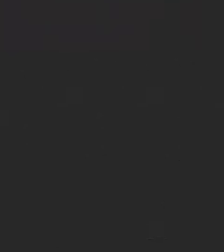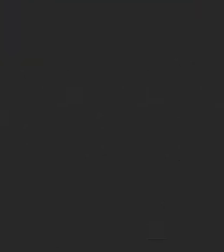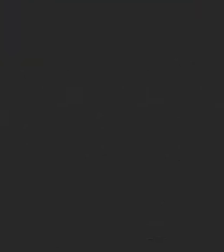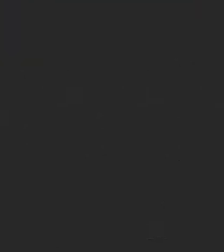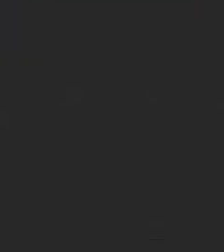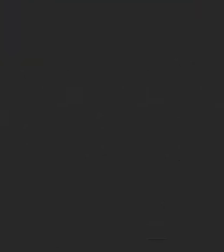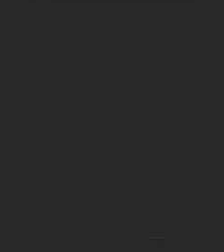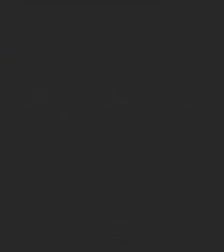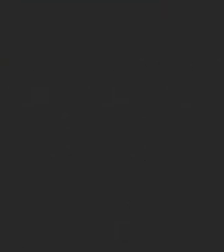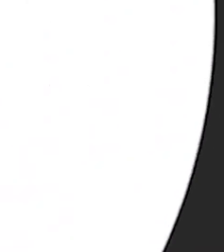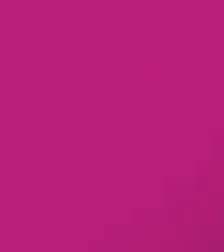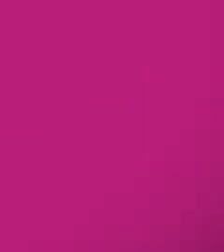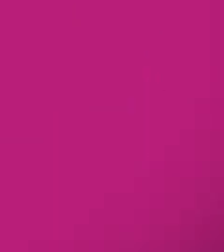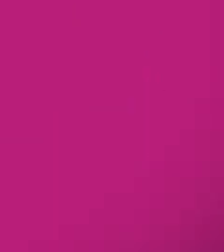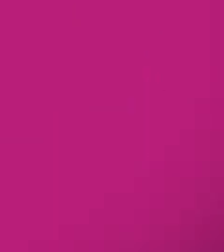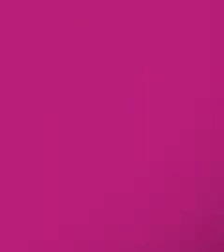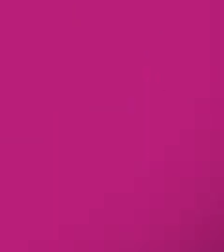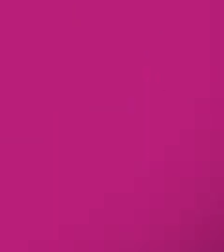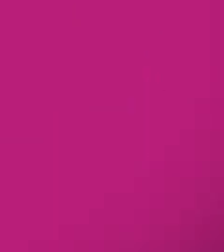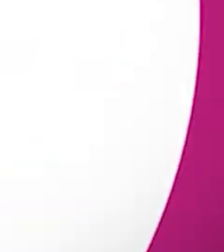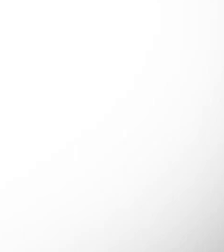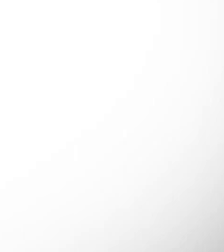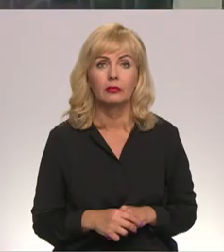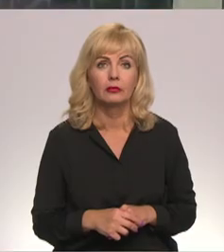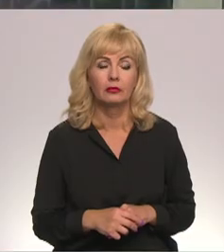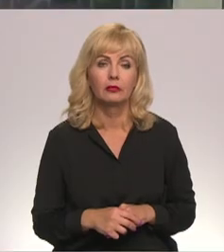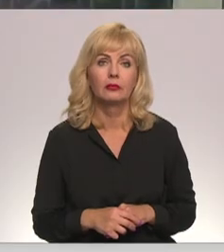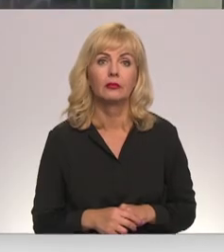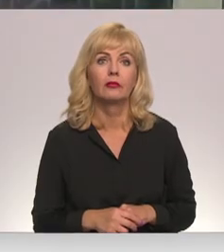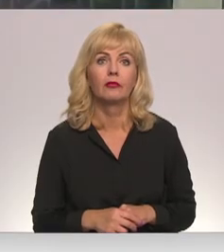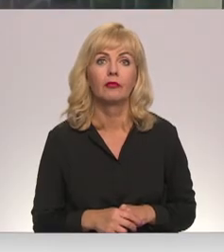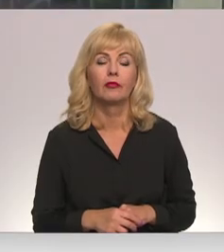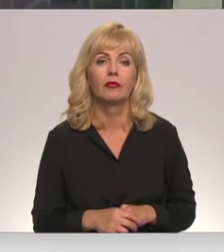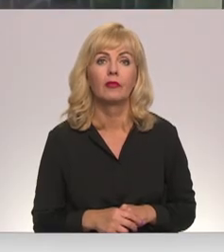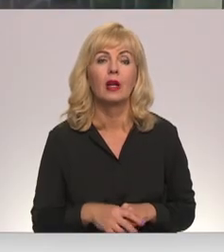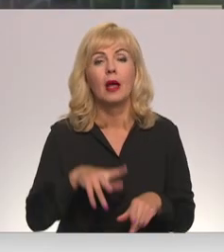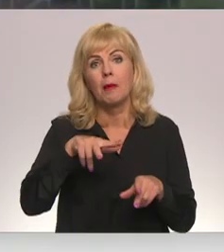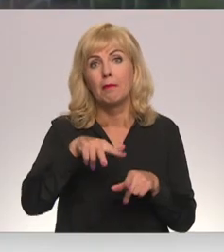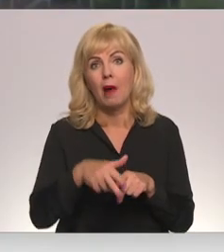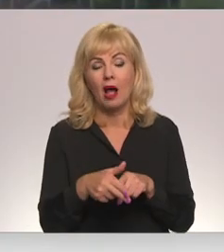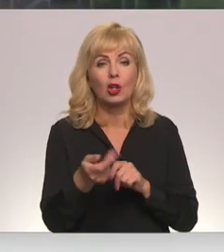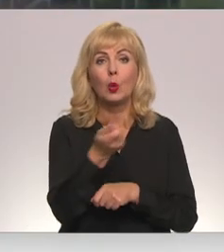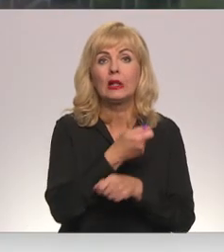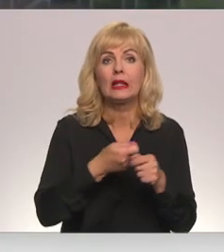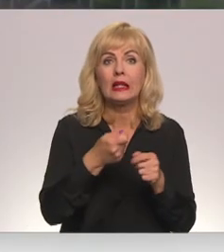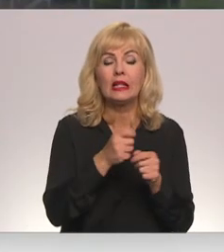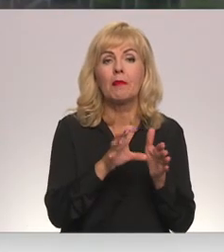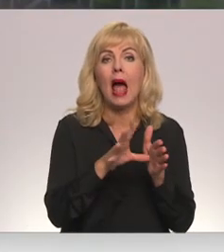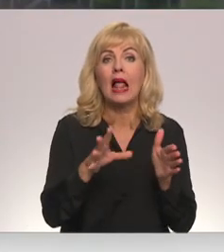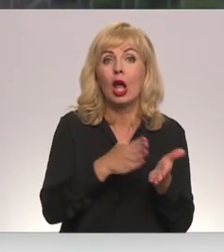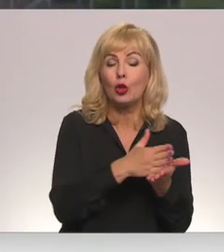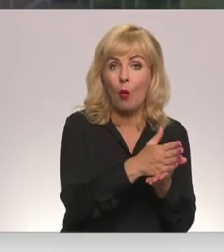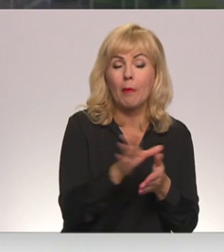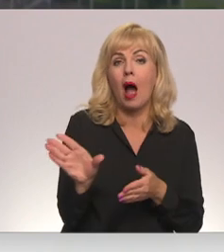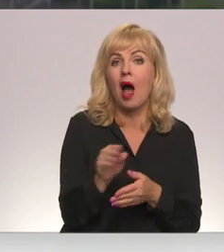Re! Viss ēters ir te! Ir pārtraukta tirdzniecība elektroenerģijas jomā